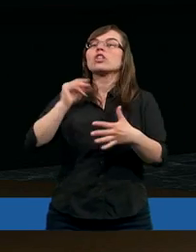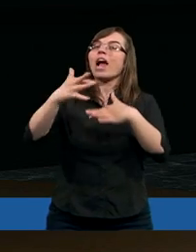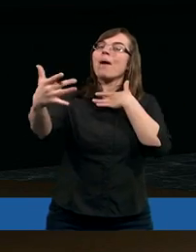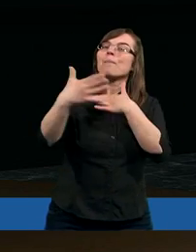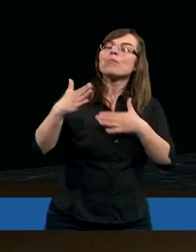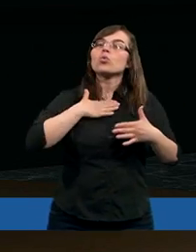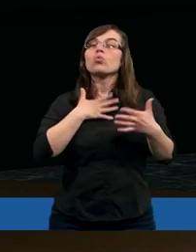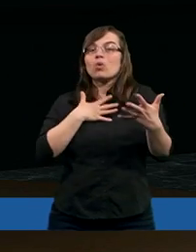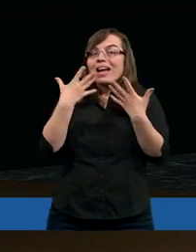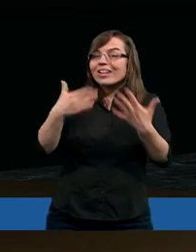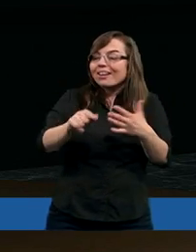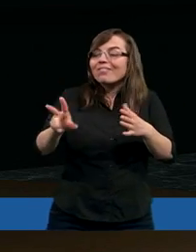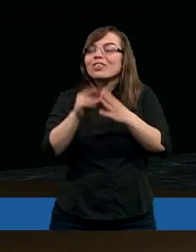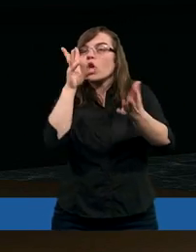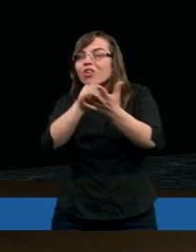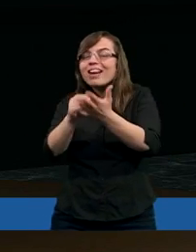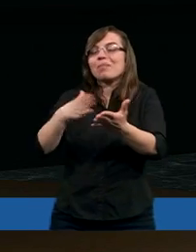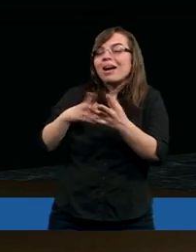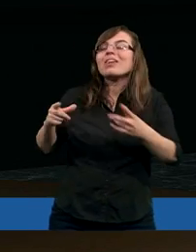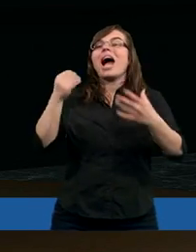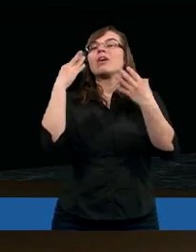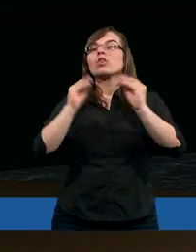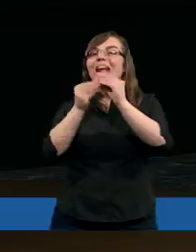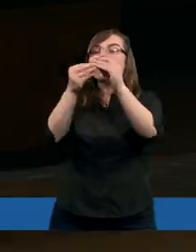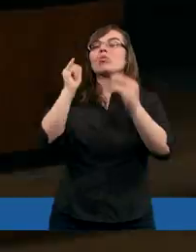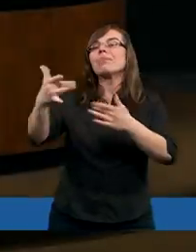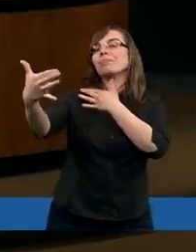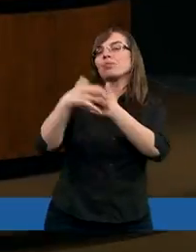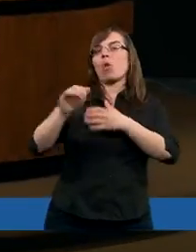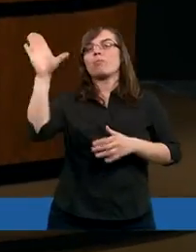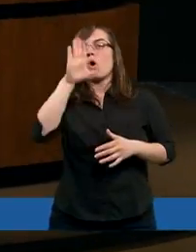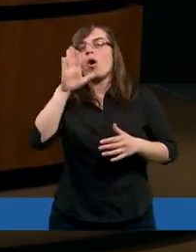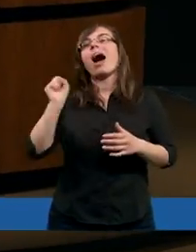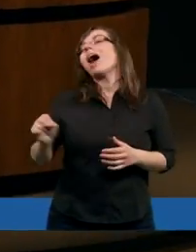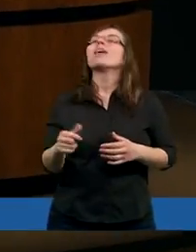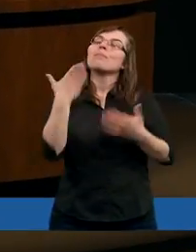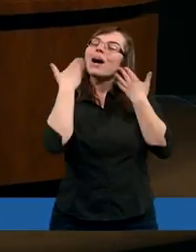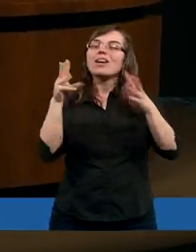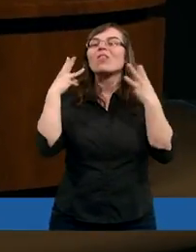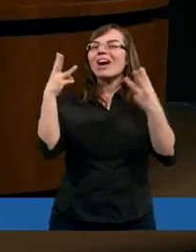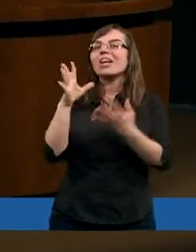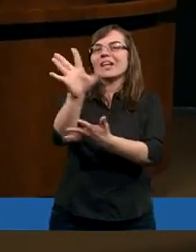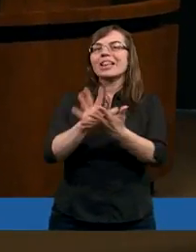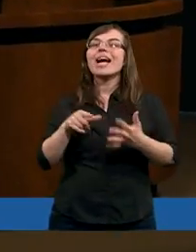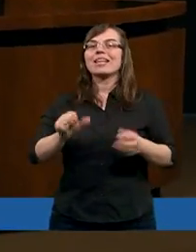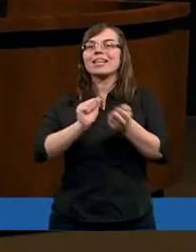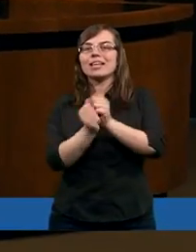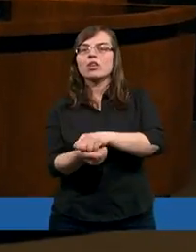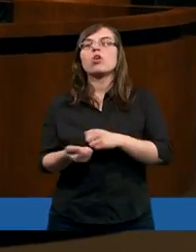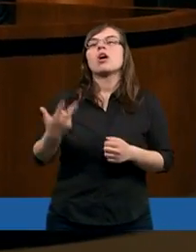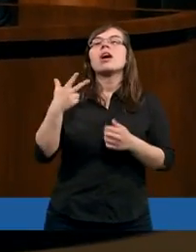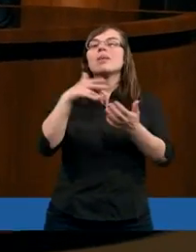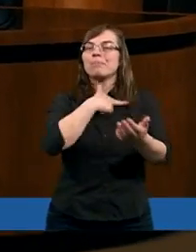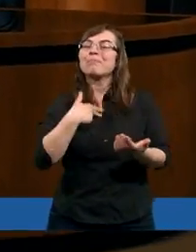naprawdę do Pana Boga. Pan Bóg przez te doświadczenia nas kształtuje. To są bardzo istotne teksty, tylko